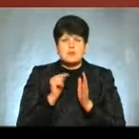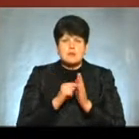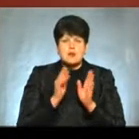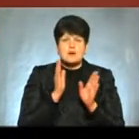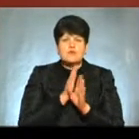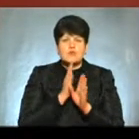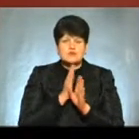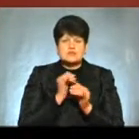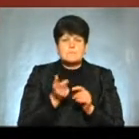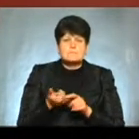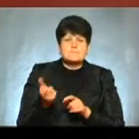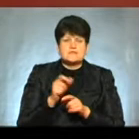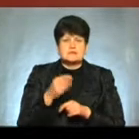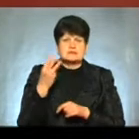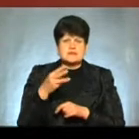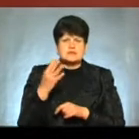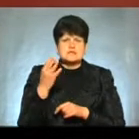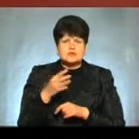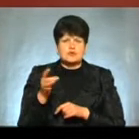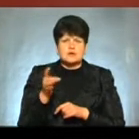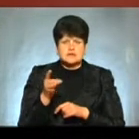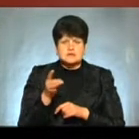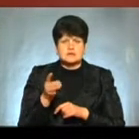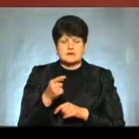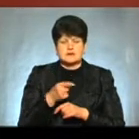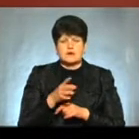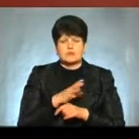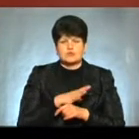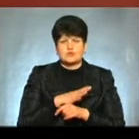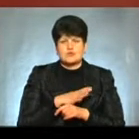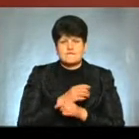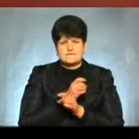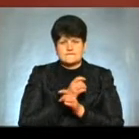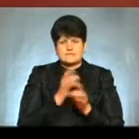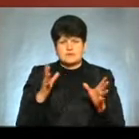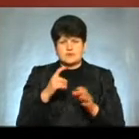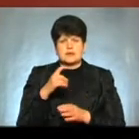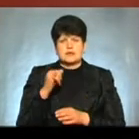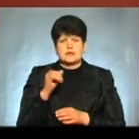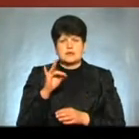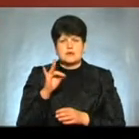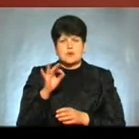Перевищує в 30-40 разів цю радіацію, яка була під час вибуху в Хіросімі